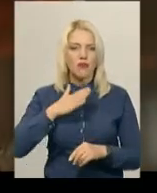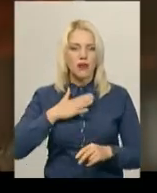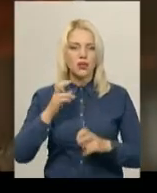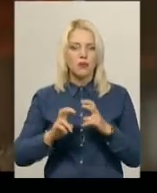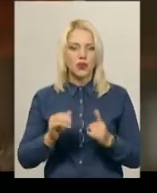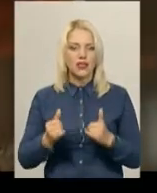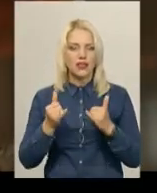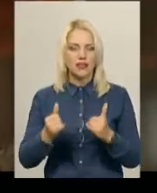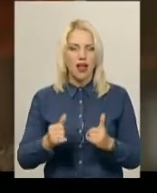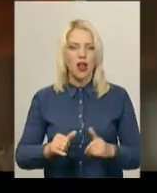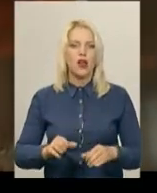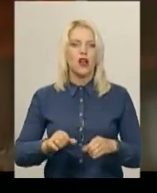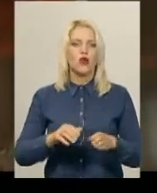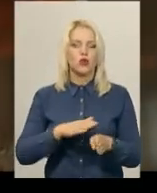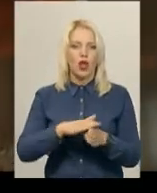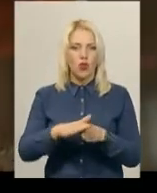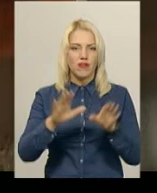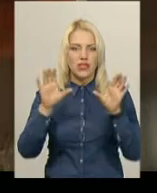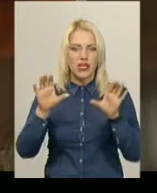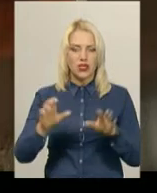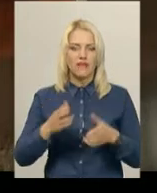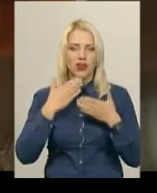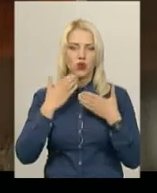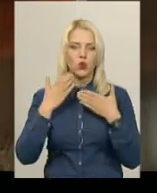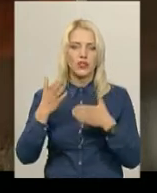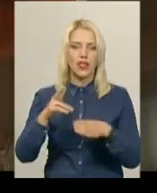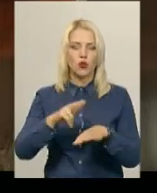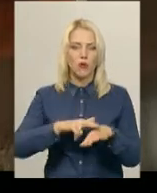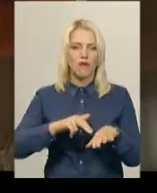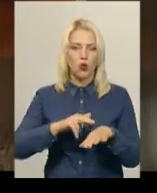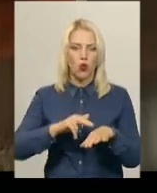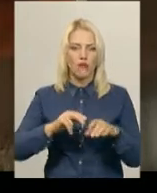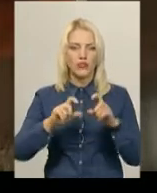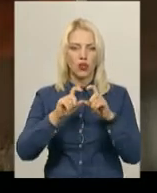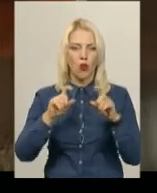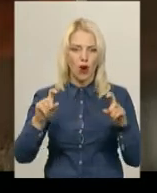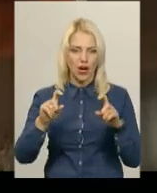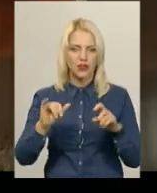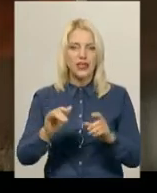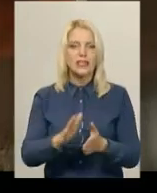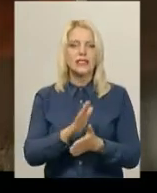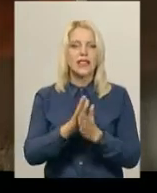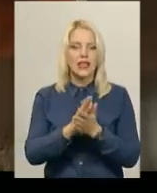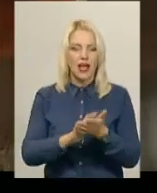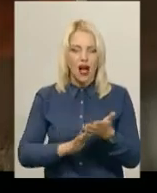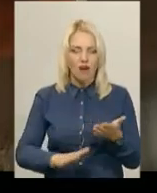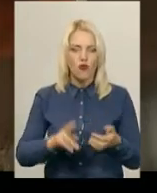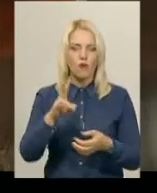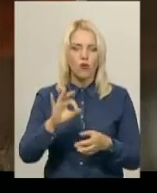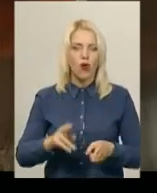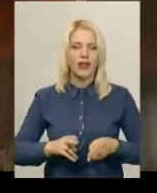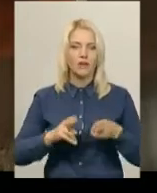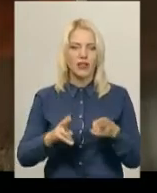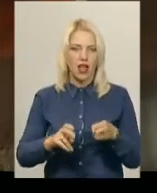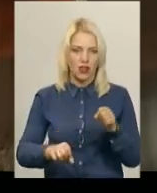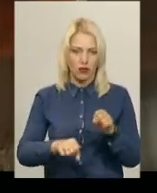задля встановлення законності, звернулося до правоохоронних органів саме національної поліції із заявою про вчинення кримінального